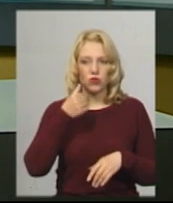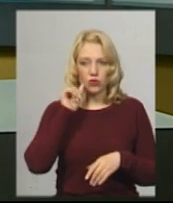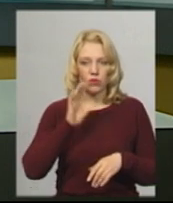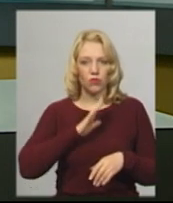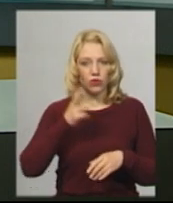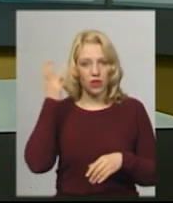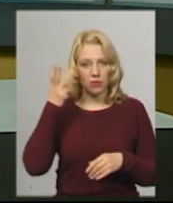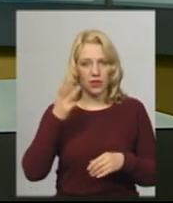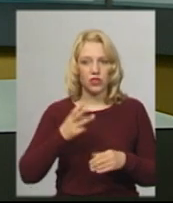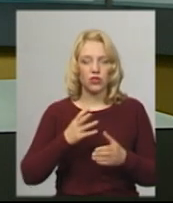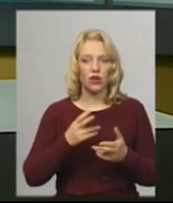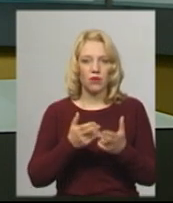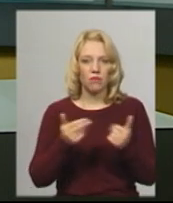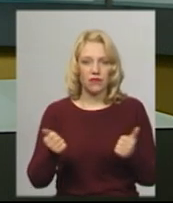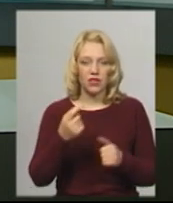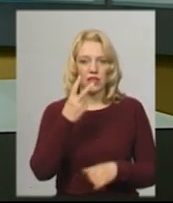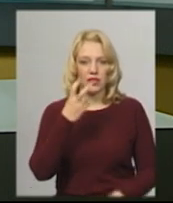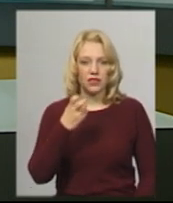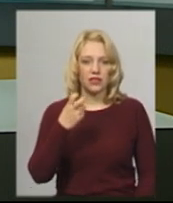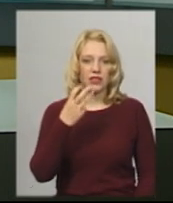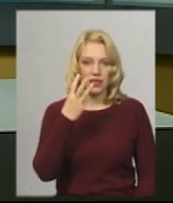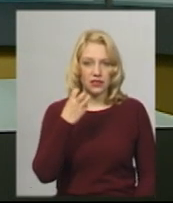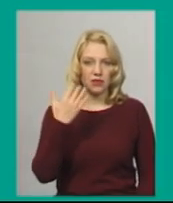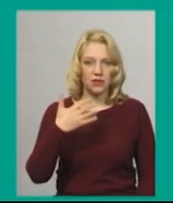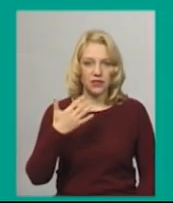підтверджено 380 випадків COVID-19.